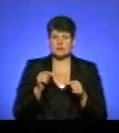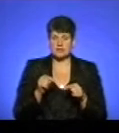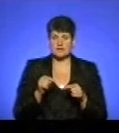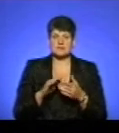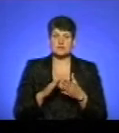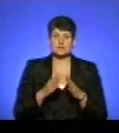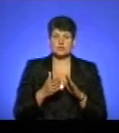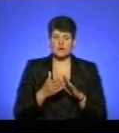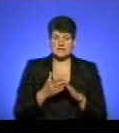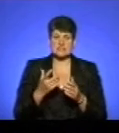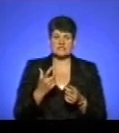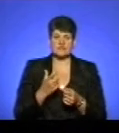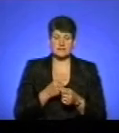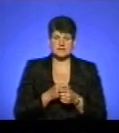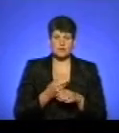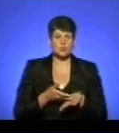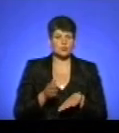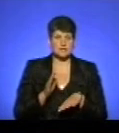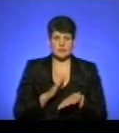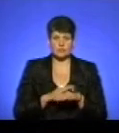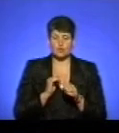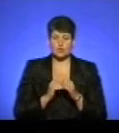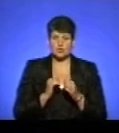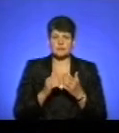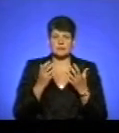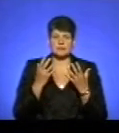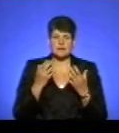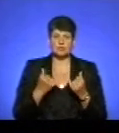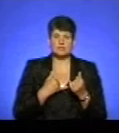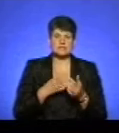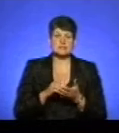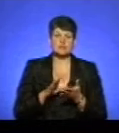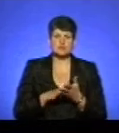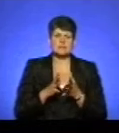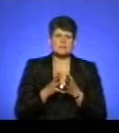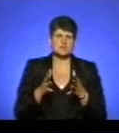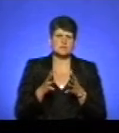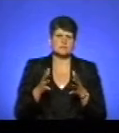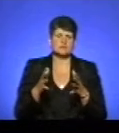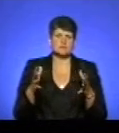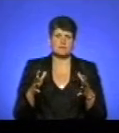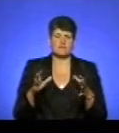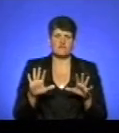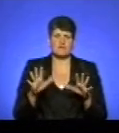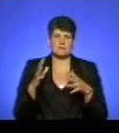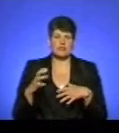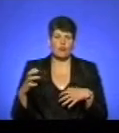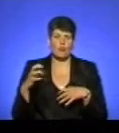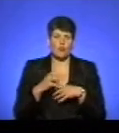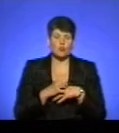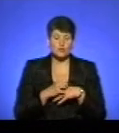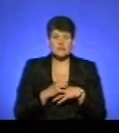з вакцинами ускладнюється, бо з кожним днем у реєструється все більше і більше випадків покусів. І